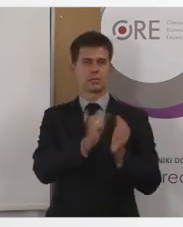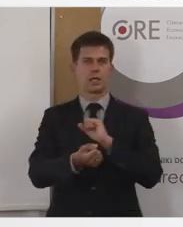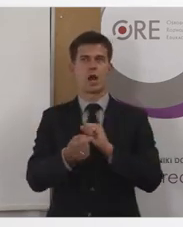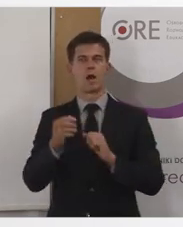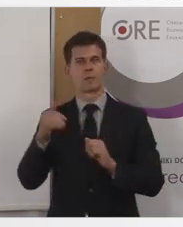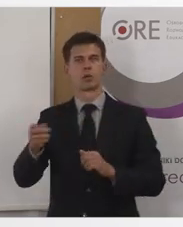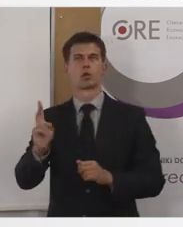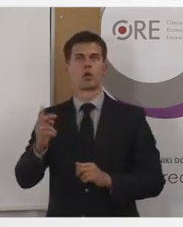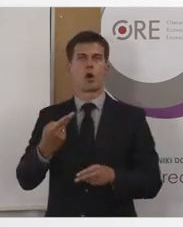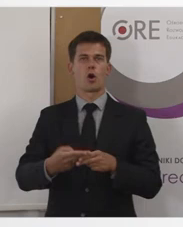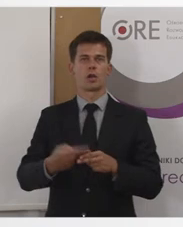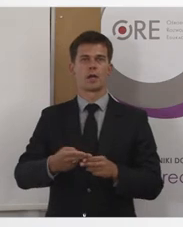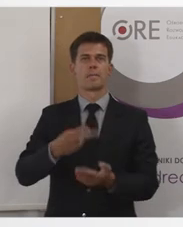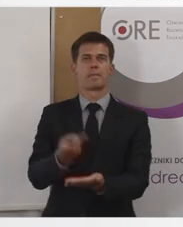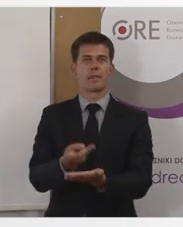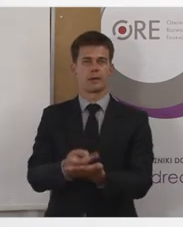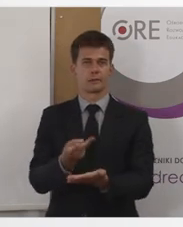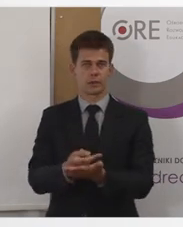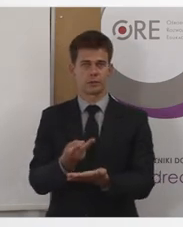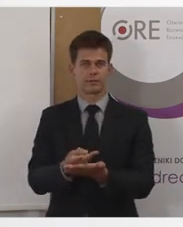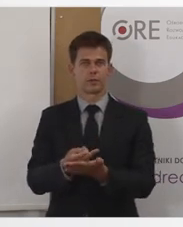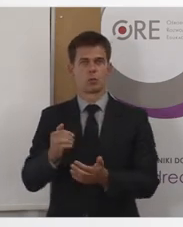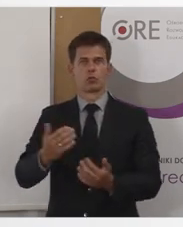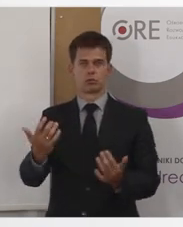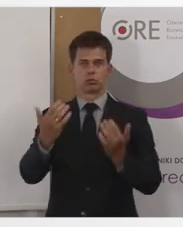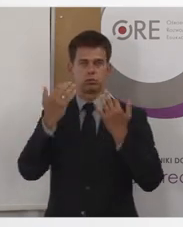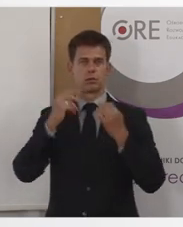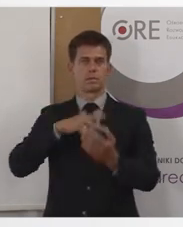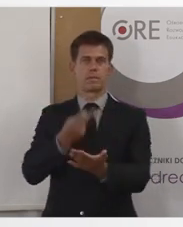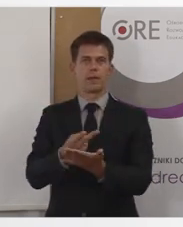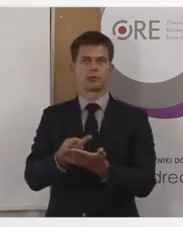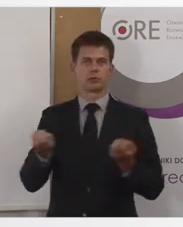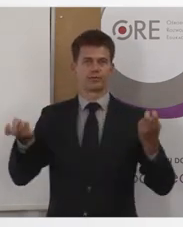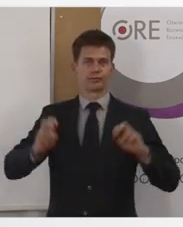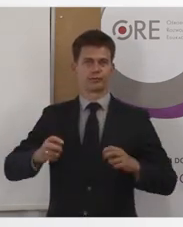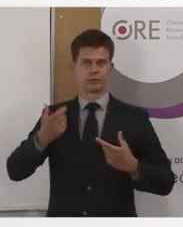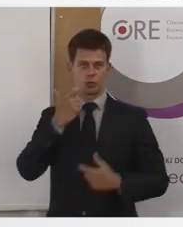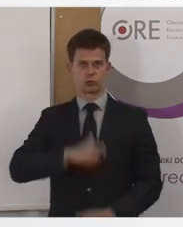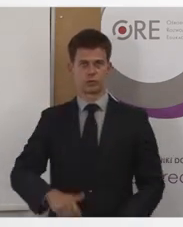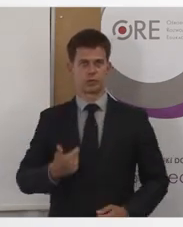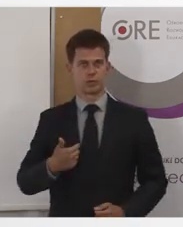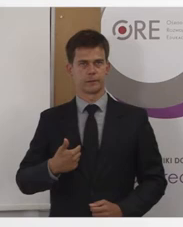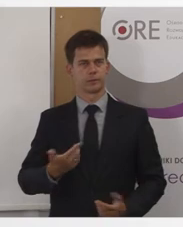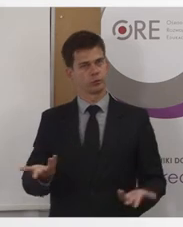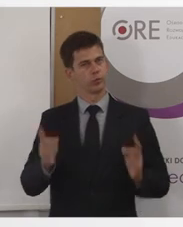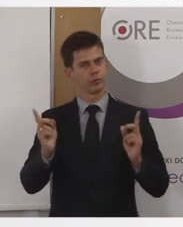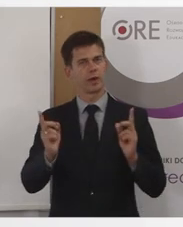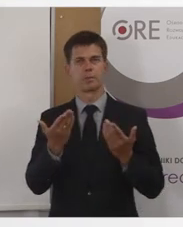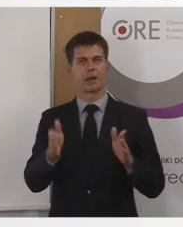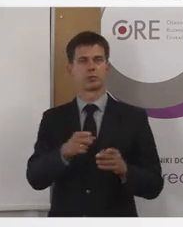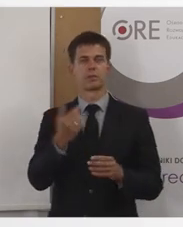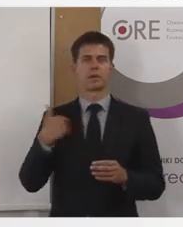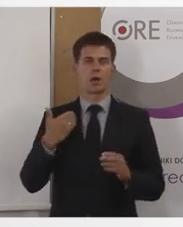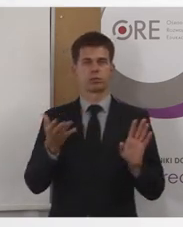błysków, migotania i tego typu treści, które mogą